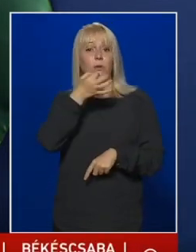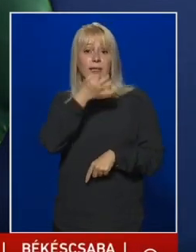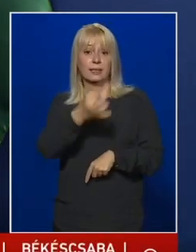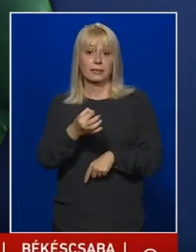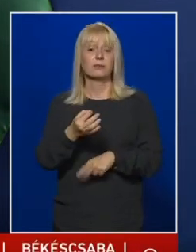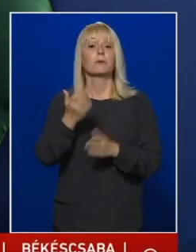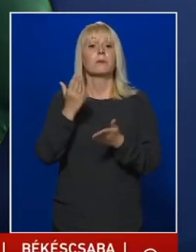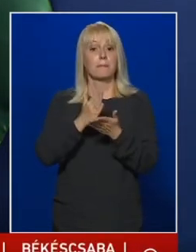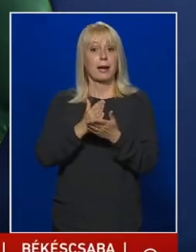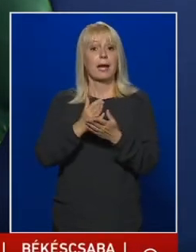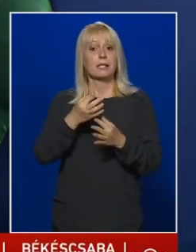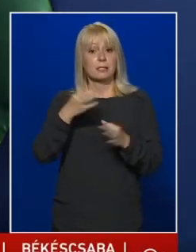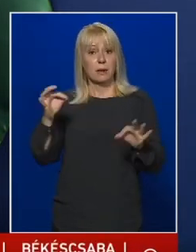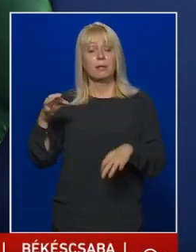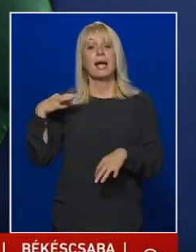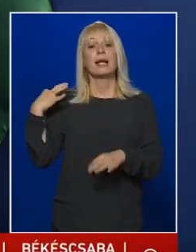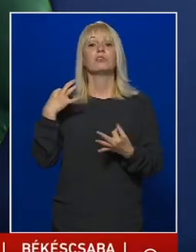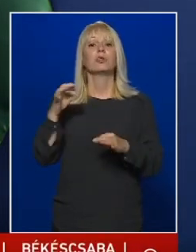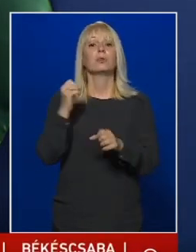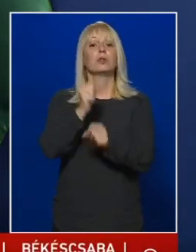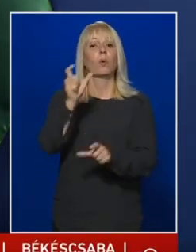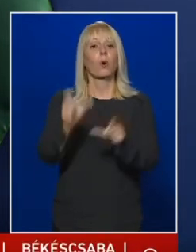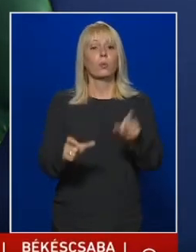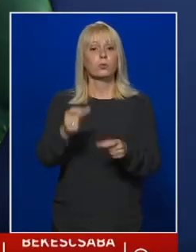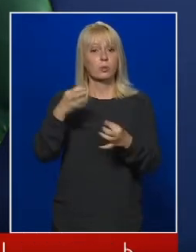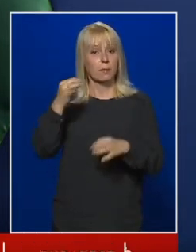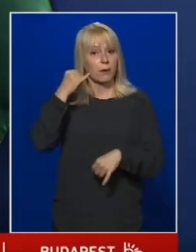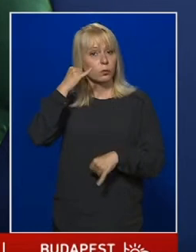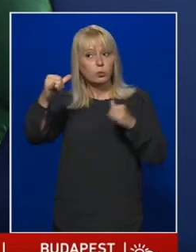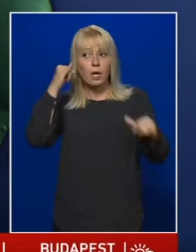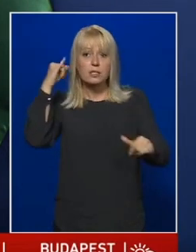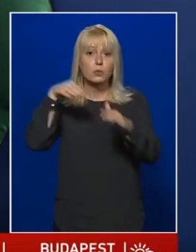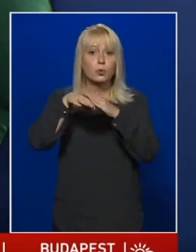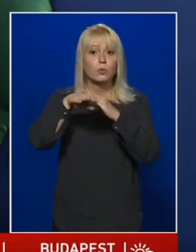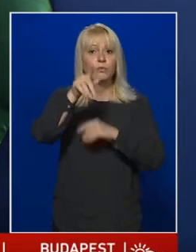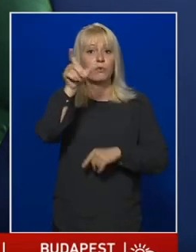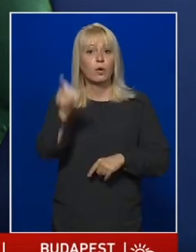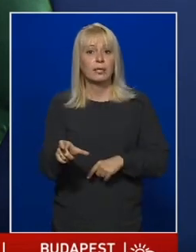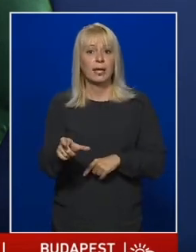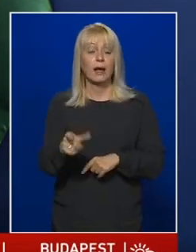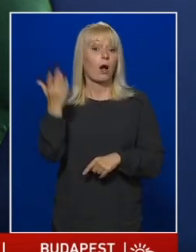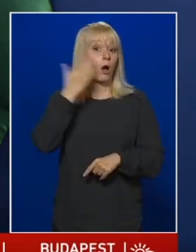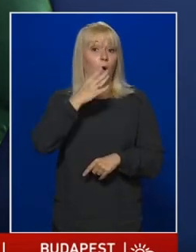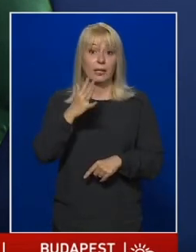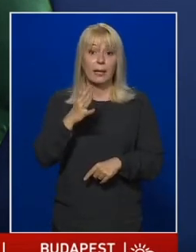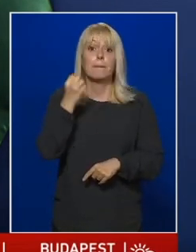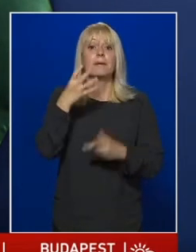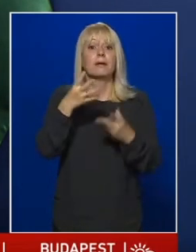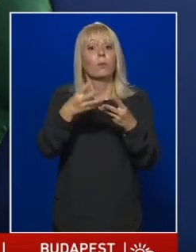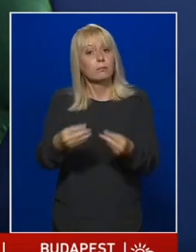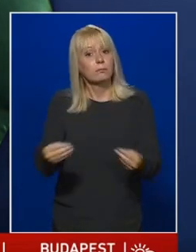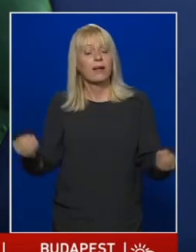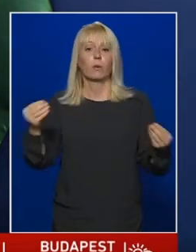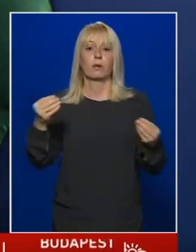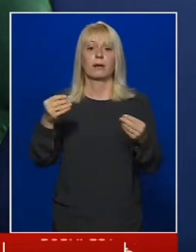már az egészségügyben dolgozók külföldre, és ha nem, várhatóan mikor oldják fel ezt a korlátozást?